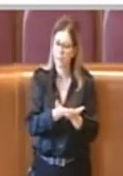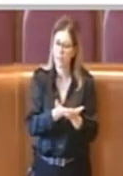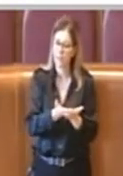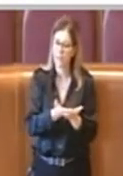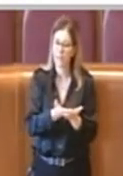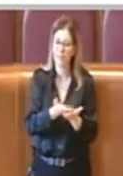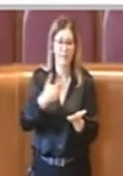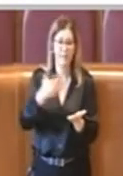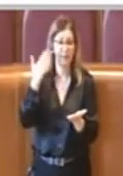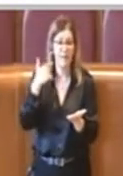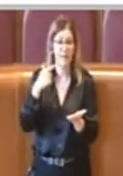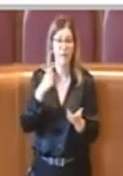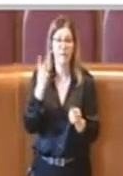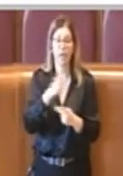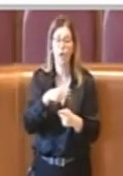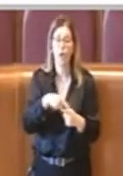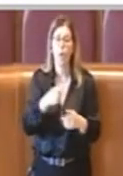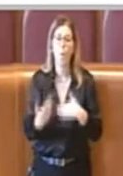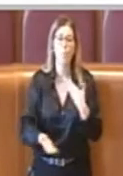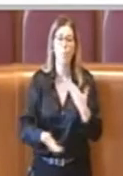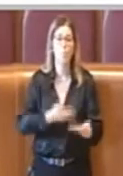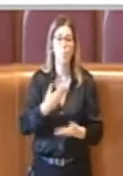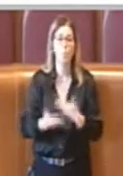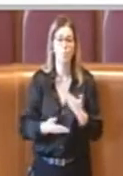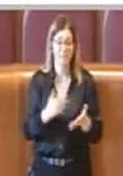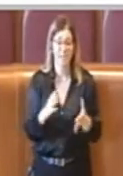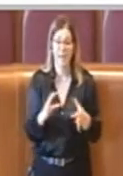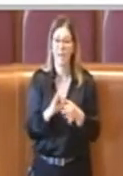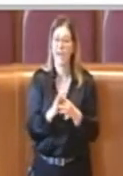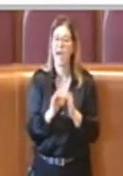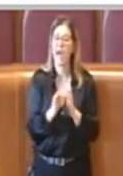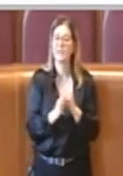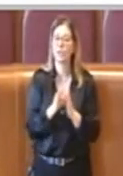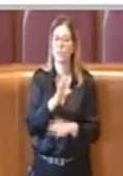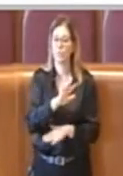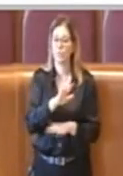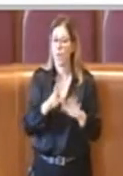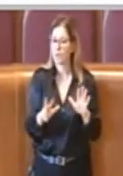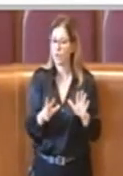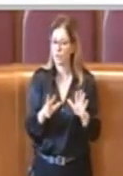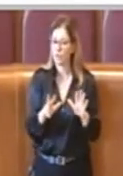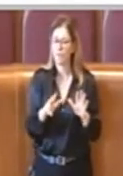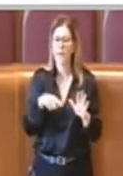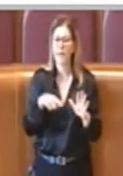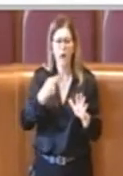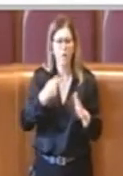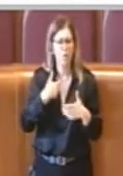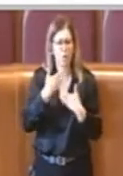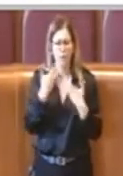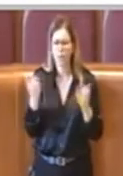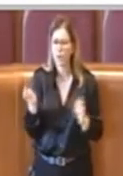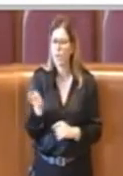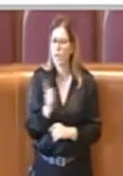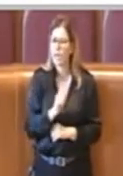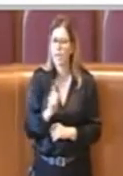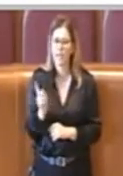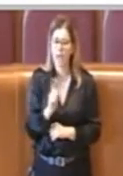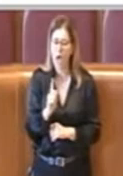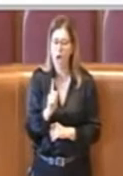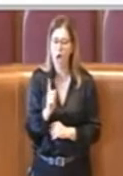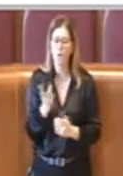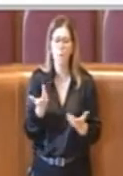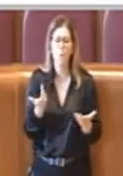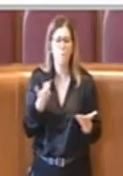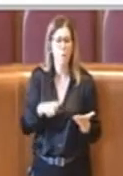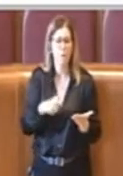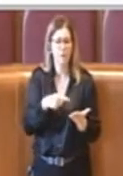provvedimento di urgenza, cioè come una ex 58. E ancora non mi è chiaro per quale motivo è stato ritenuto che